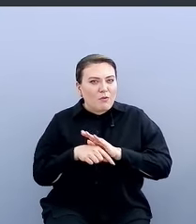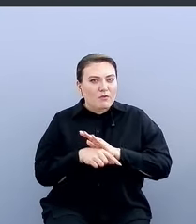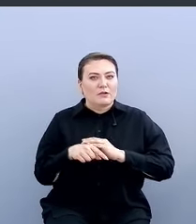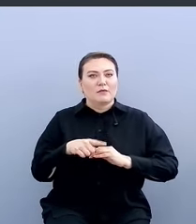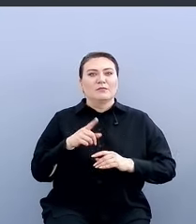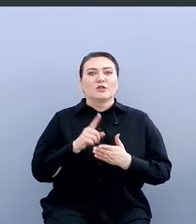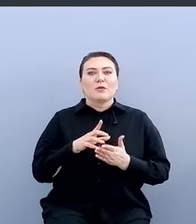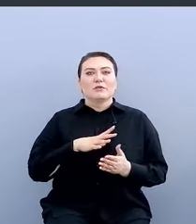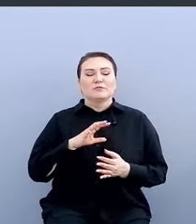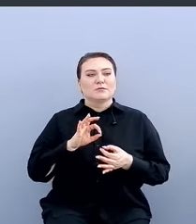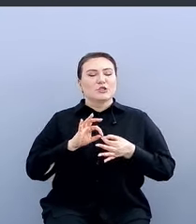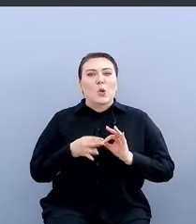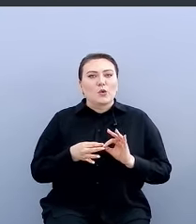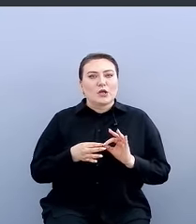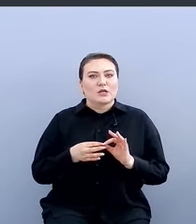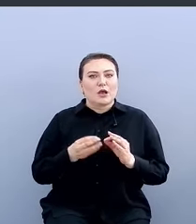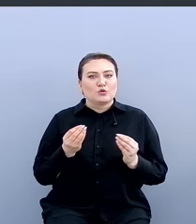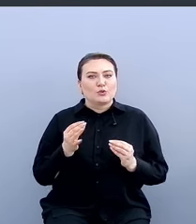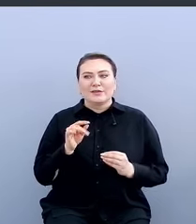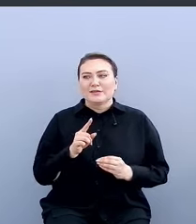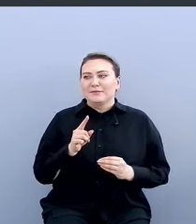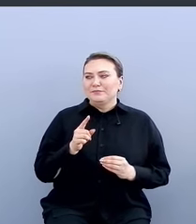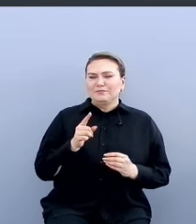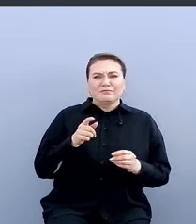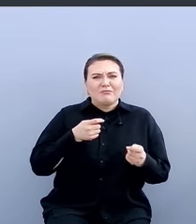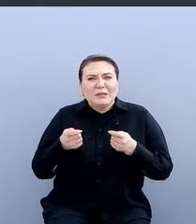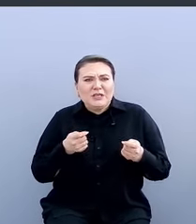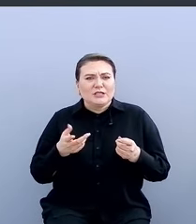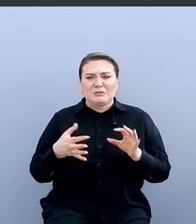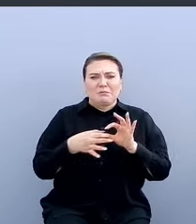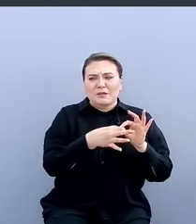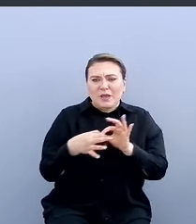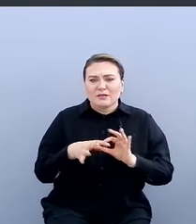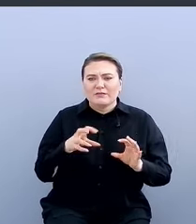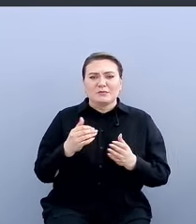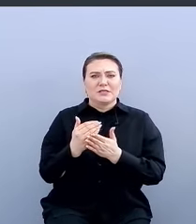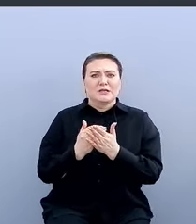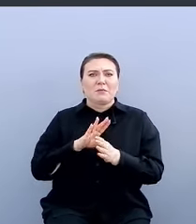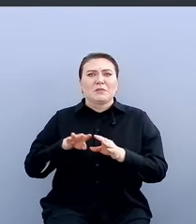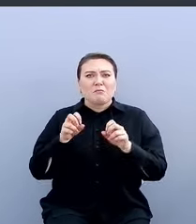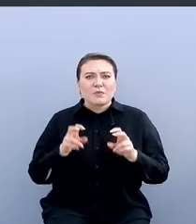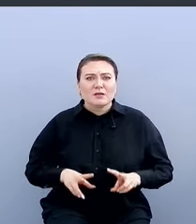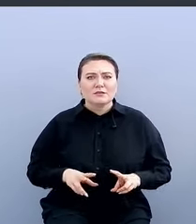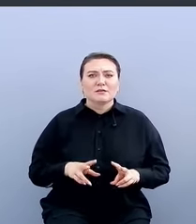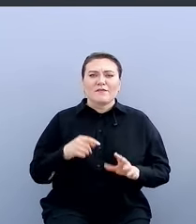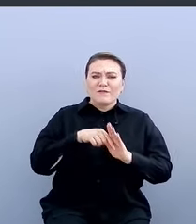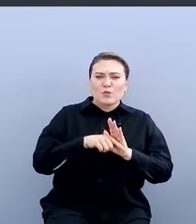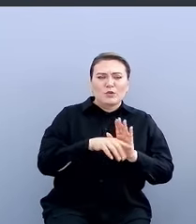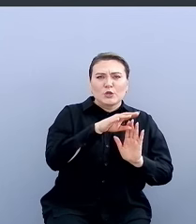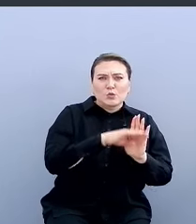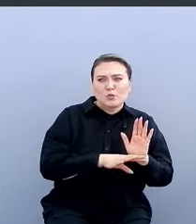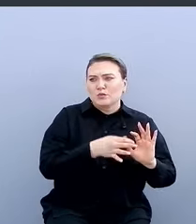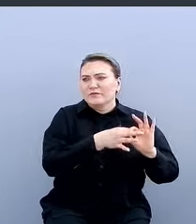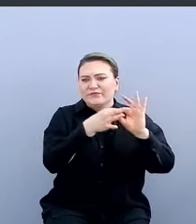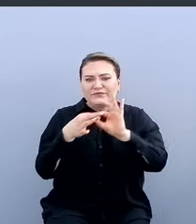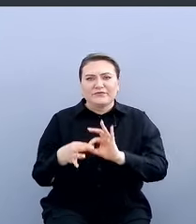сложная штука из идентити менеджмента и провязки со всеми системами безопасности, и с внутренней структурой,